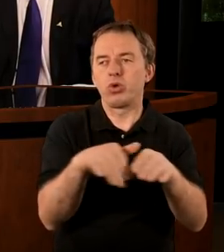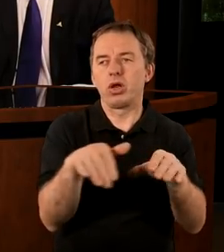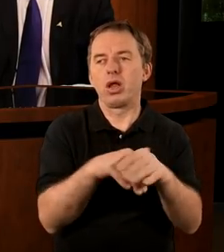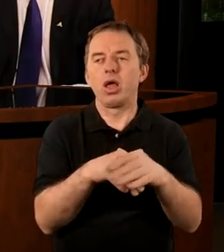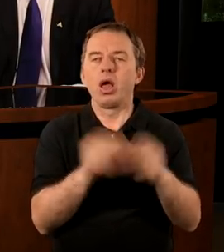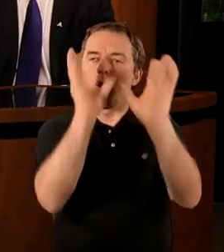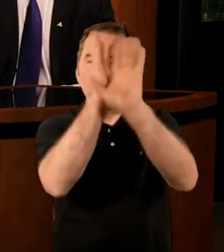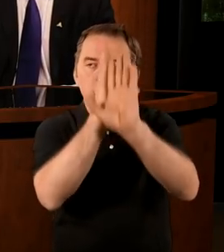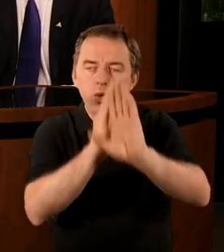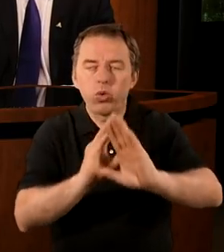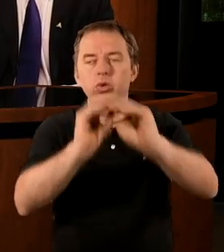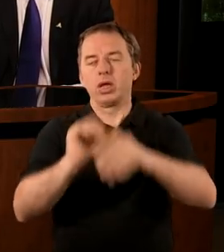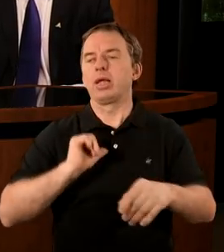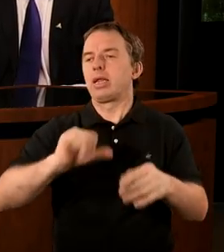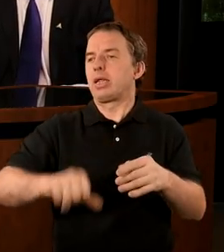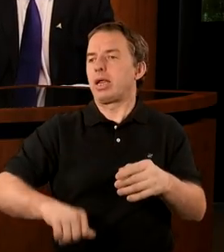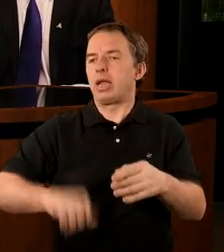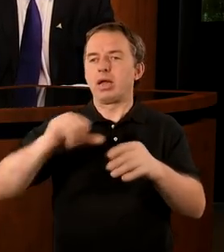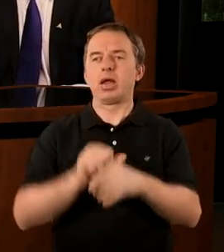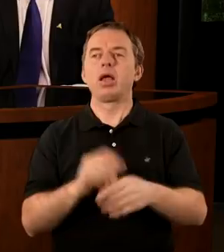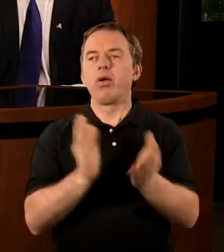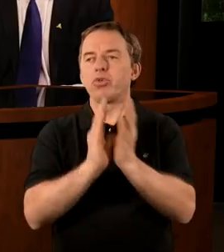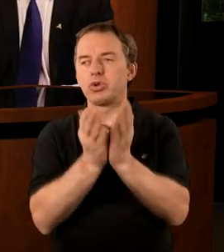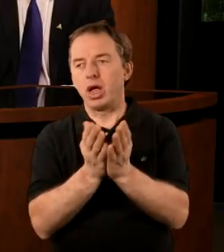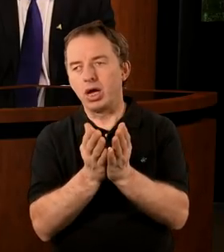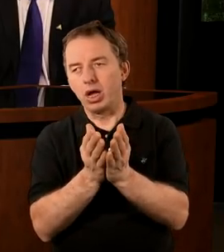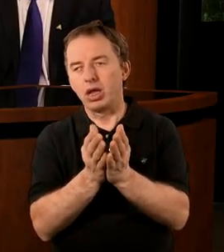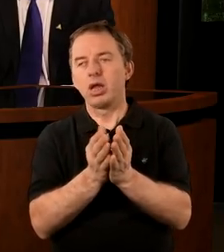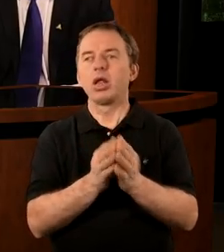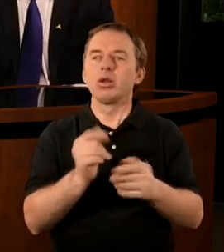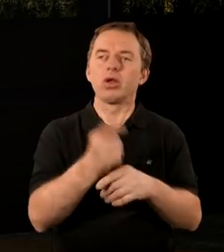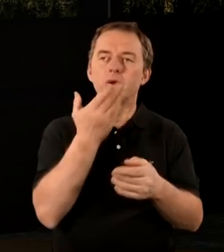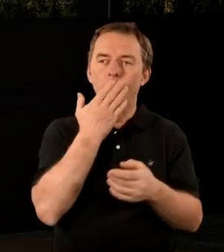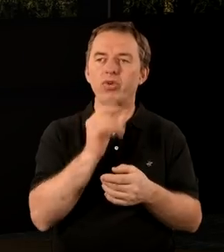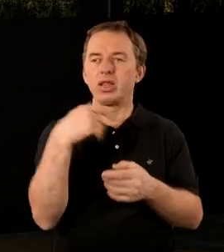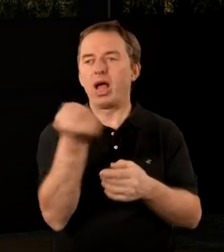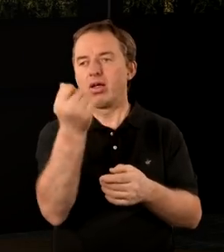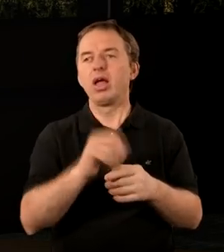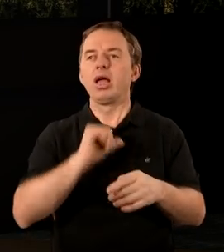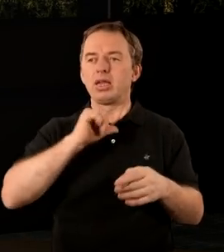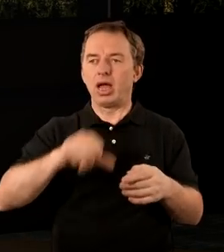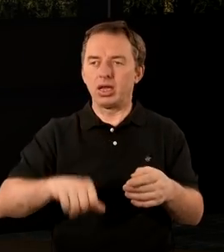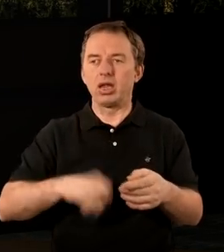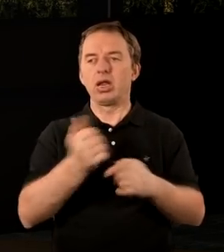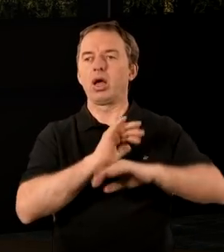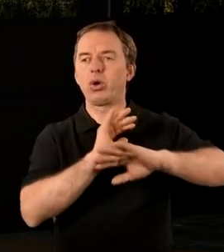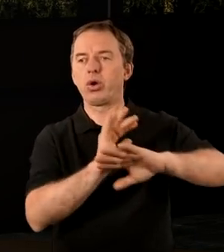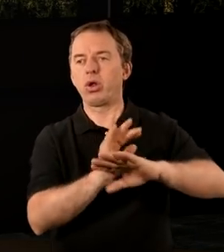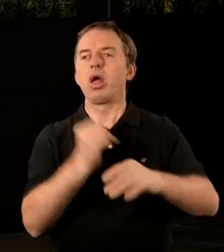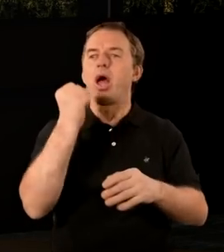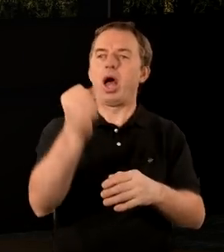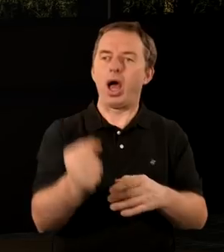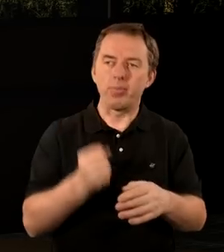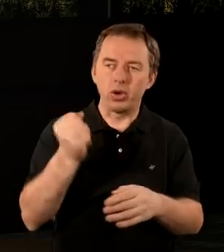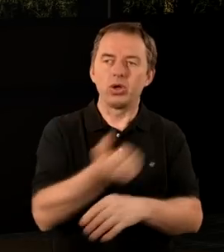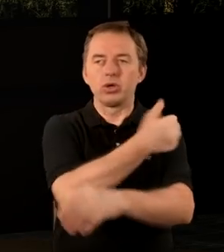uczestnictwa w kulcie cesarza. Wcześniej widzimy w księgach, chociażby w Ewangeliach, że cesarstwo w jakiś sposób chroni nawet